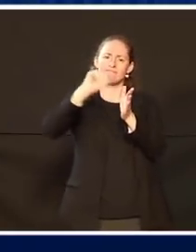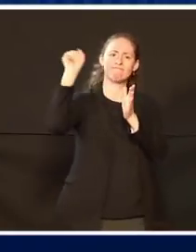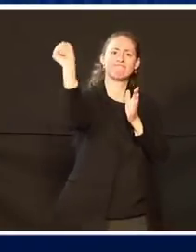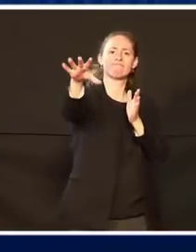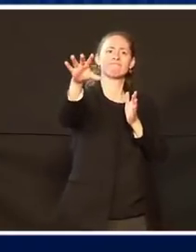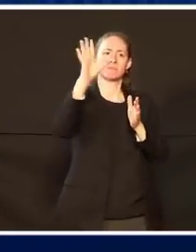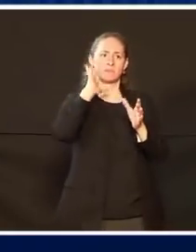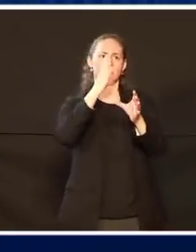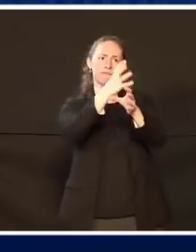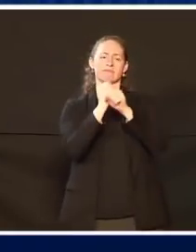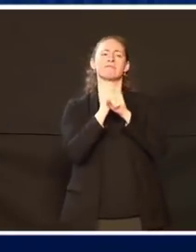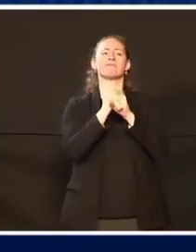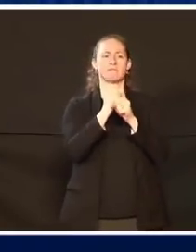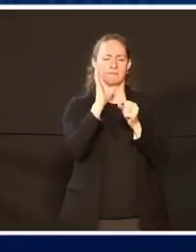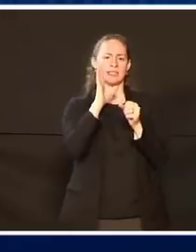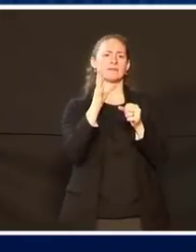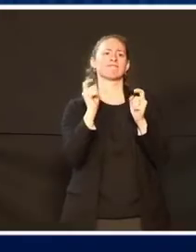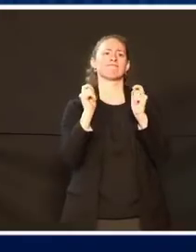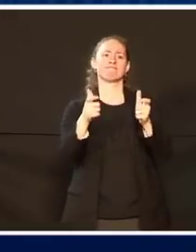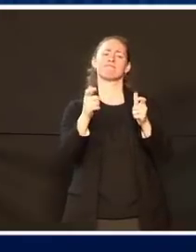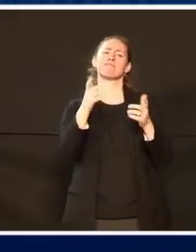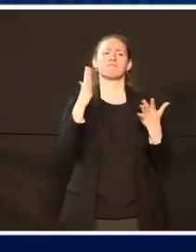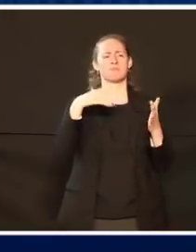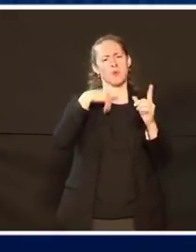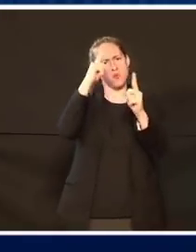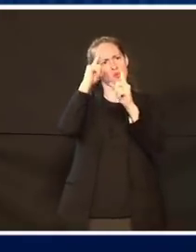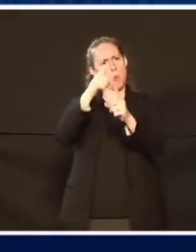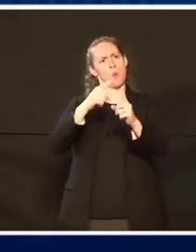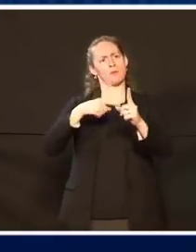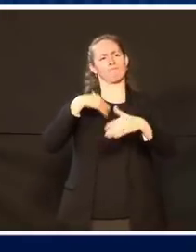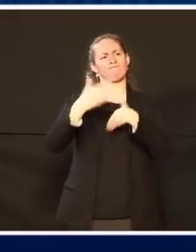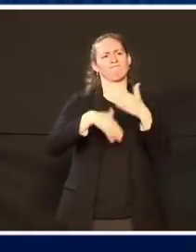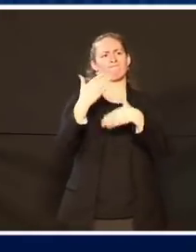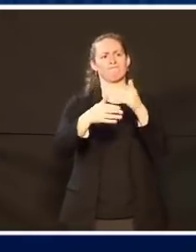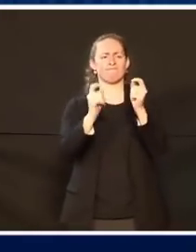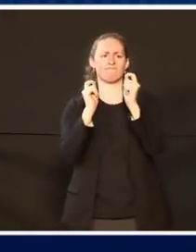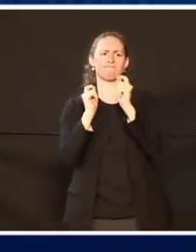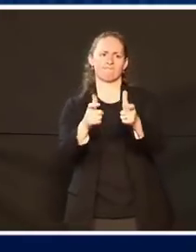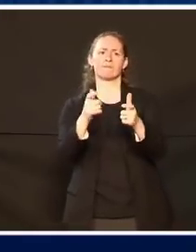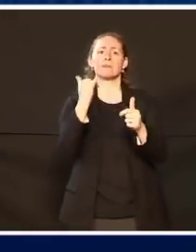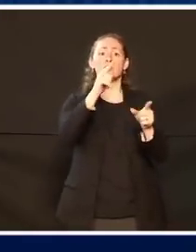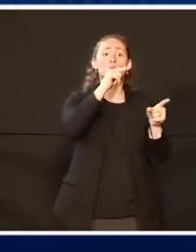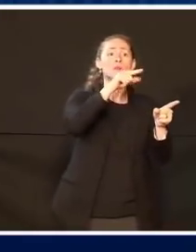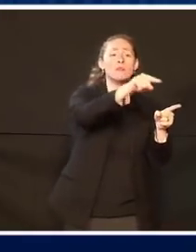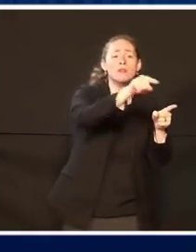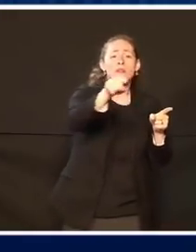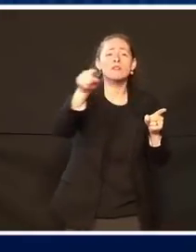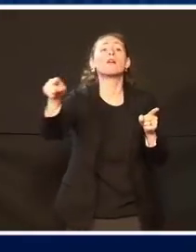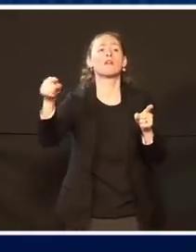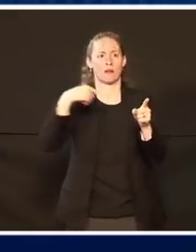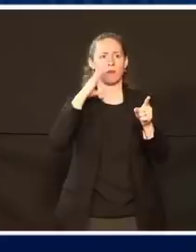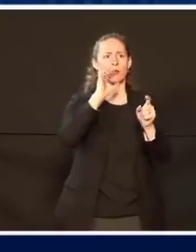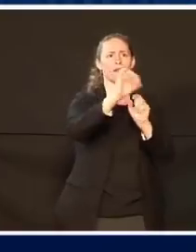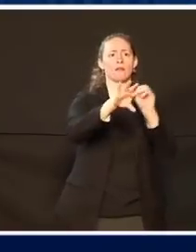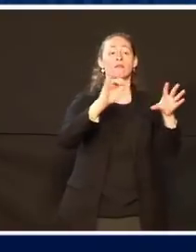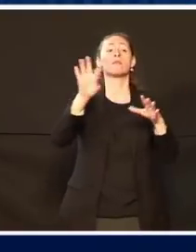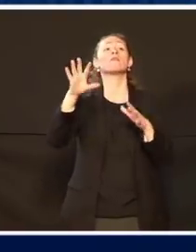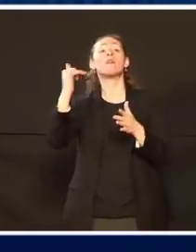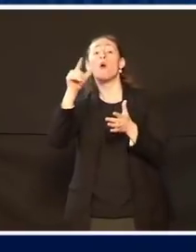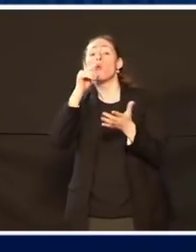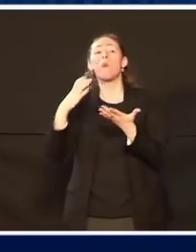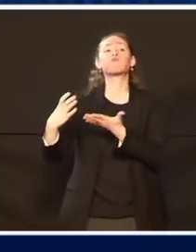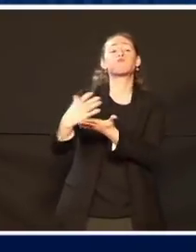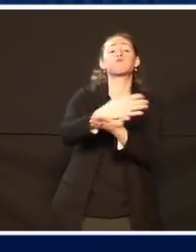einsetzen. Also Leute, die 300.000 Dollar verdienen, die sind nicht so sehr in der Not. Aber wenn es zwei Menschen